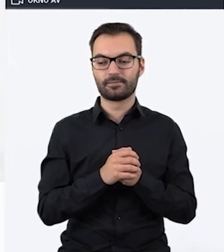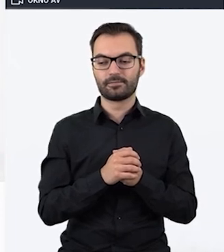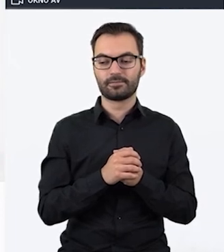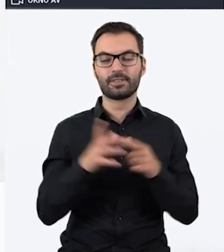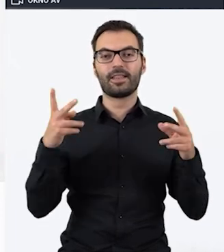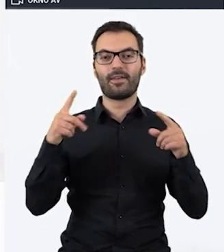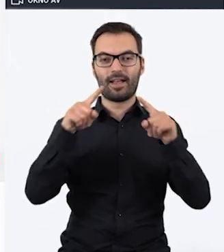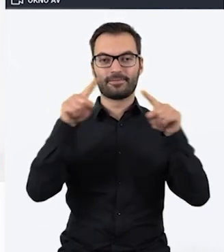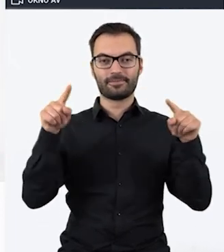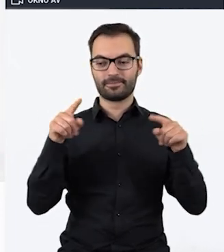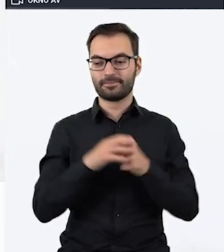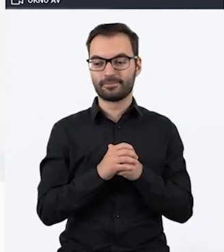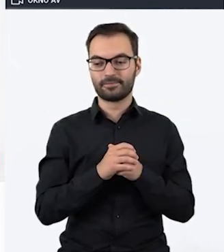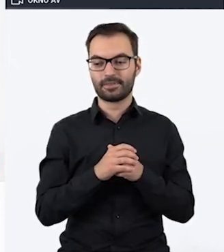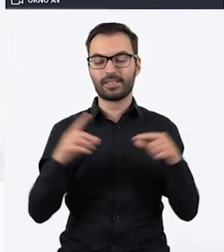ukośnym